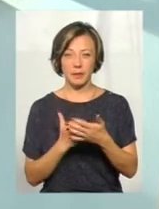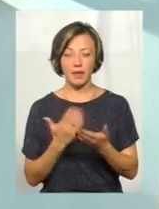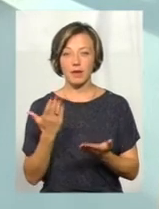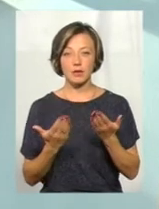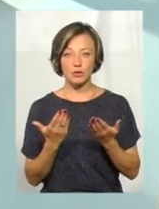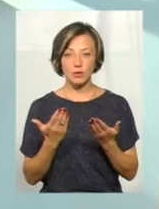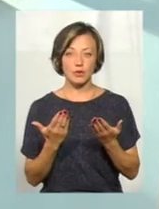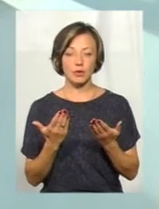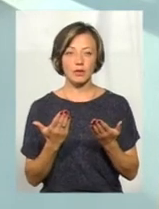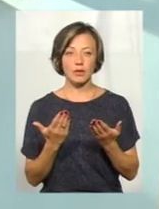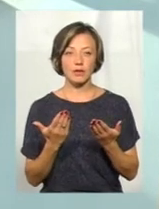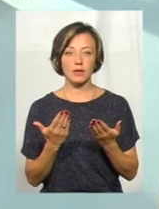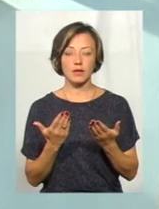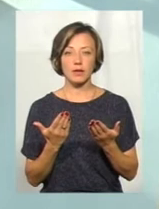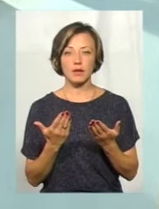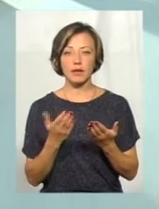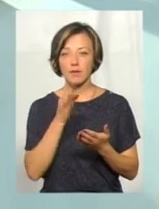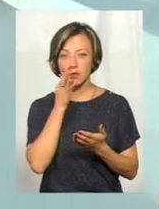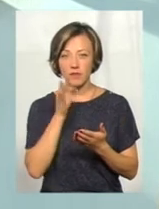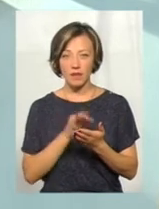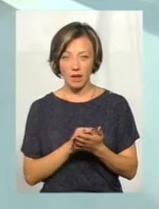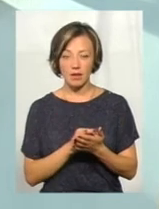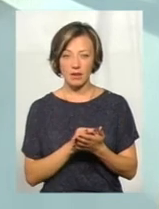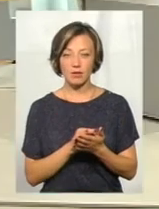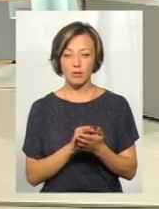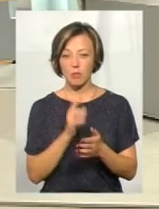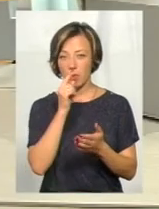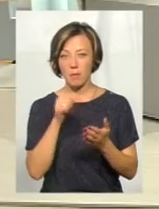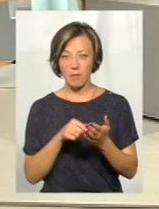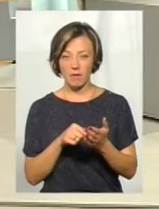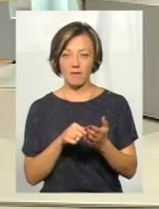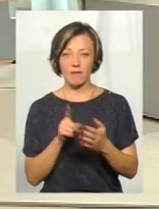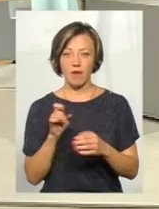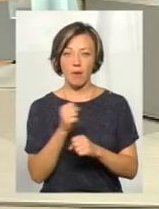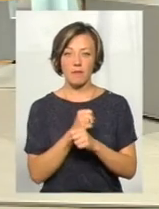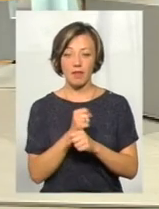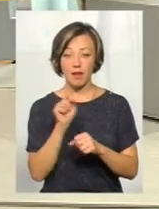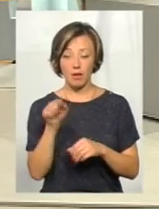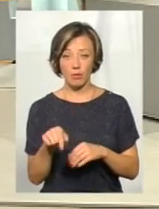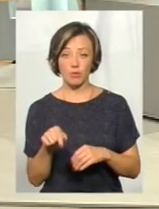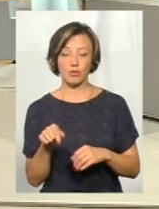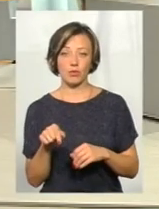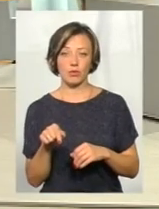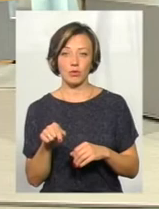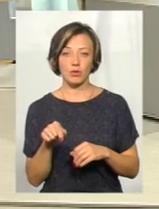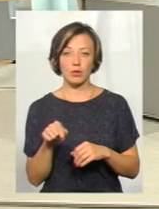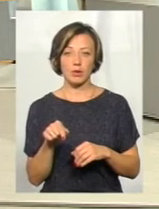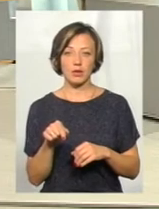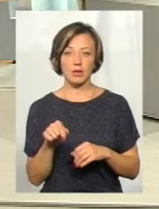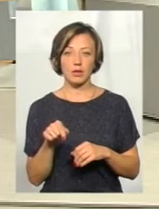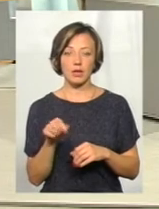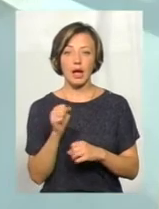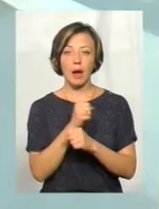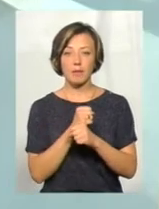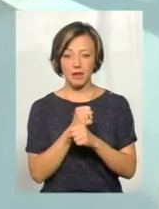прийшов від відповідального дистрибютора в аптечну мережу, то і аптечна